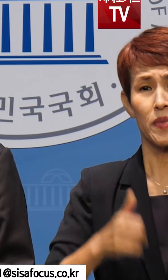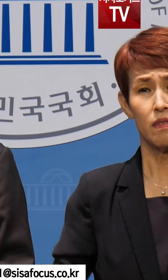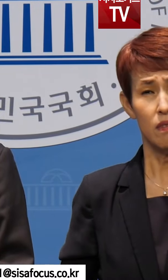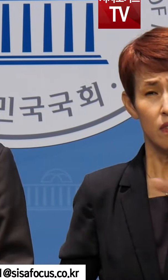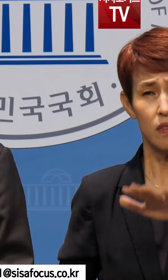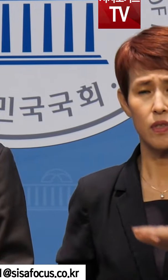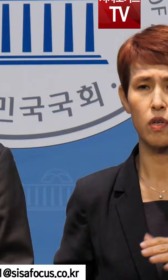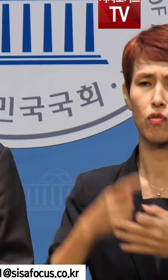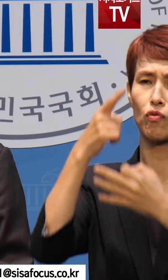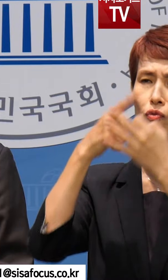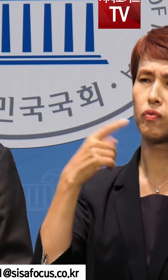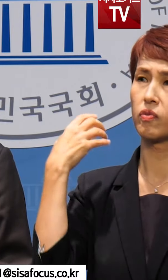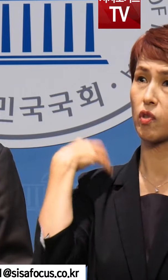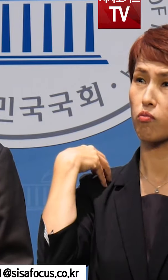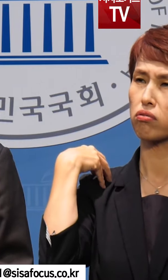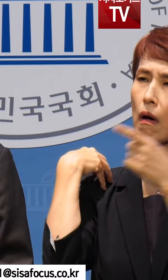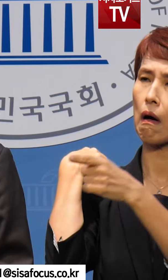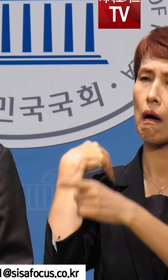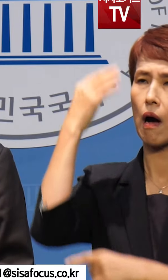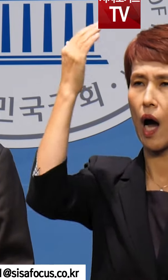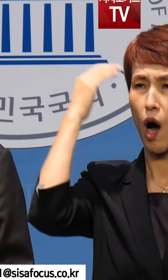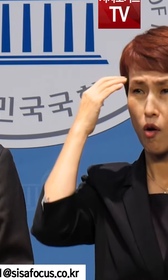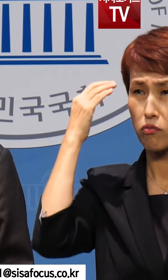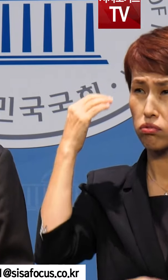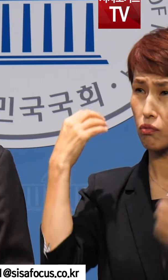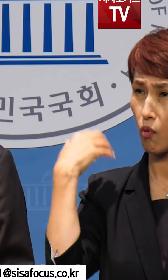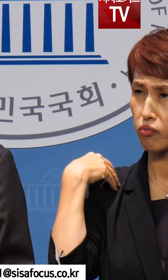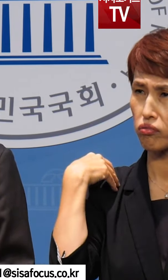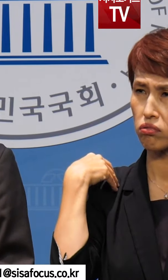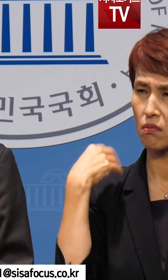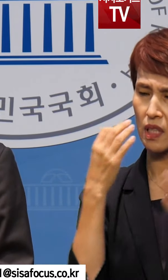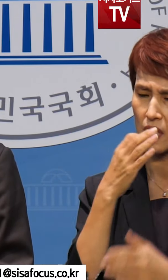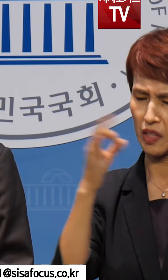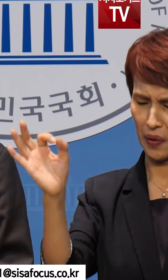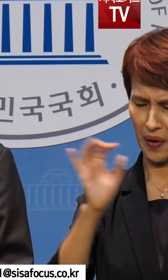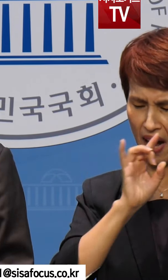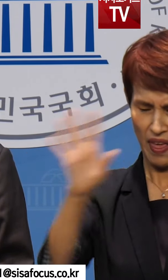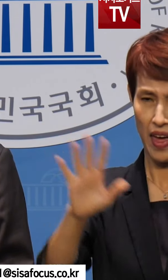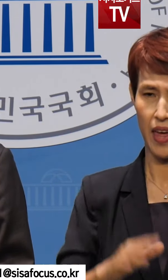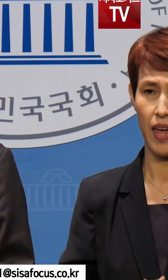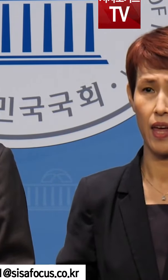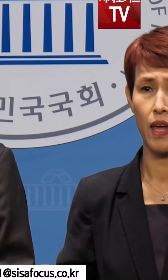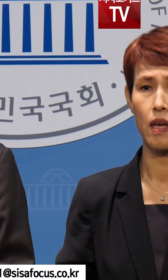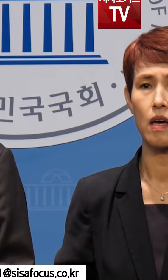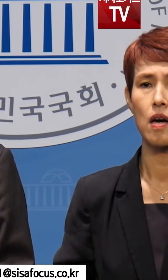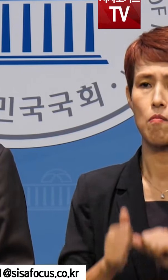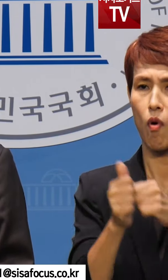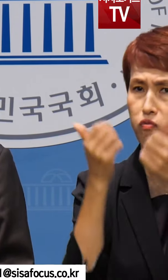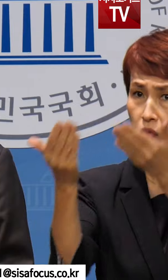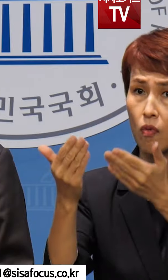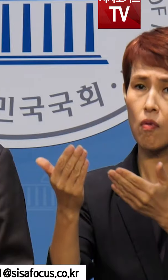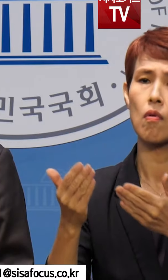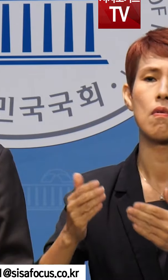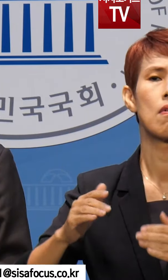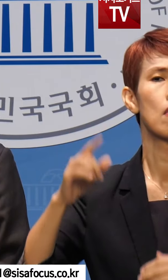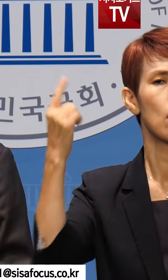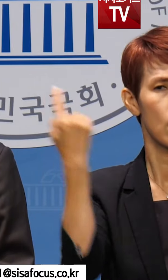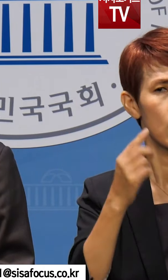윤석열 정부를 대한민국 정부라고 인정하지 않겠다 심판하는 날이 올 수도 있습니다.